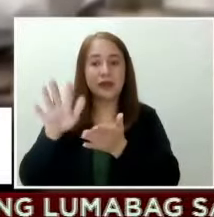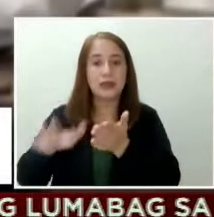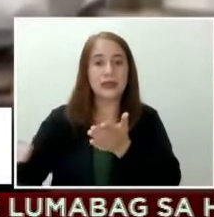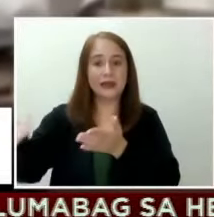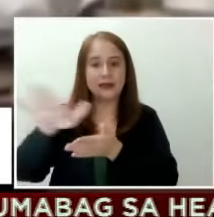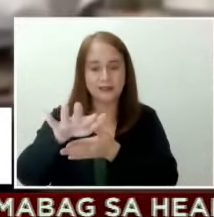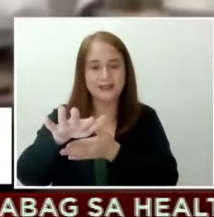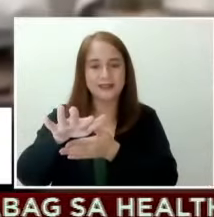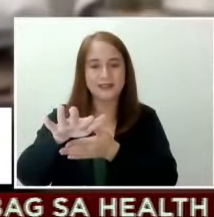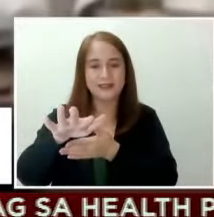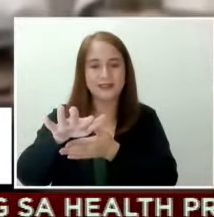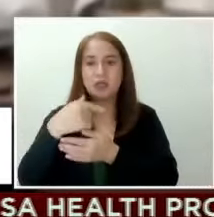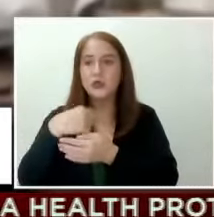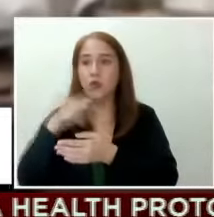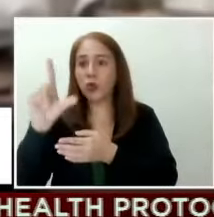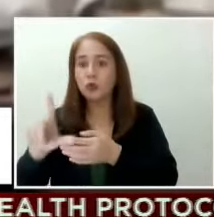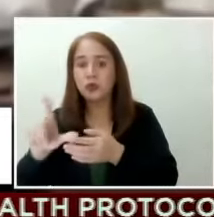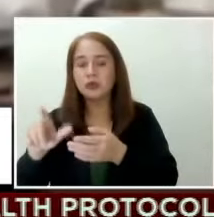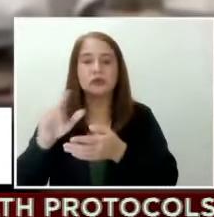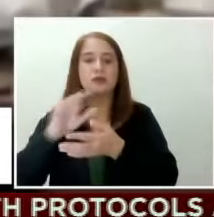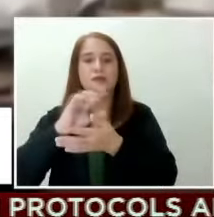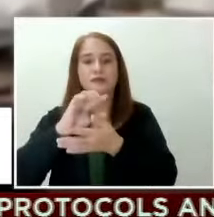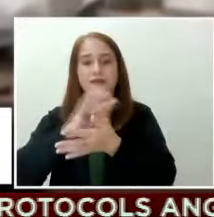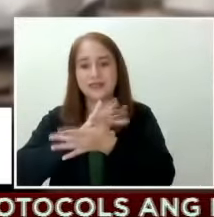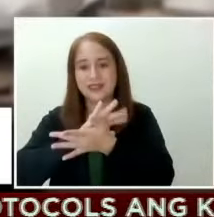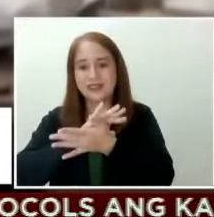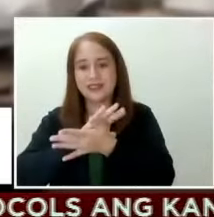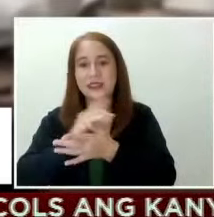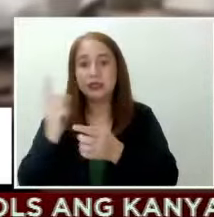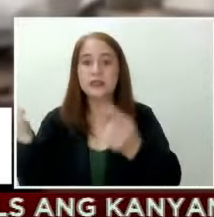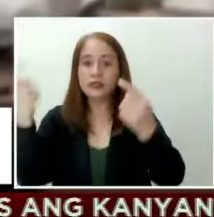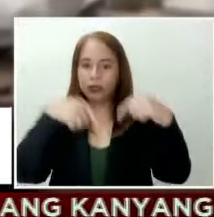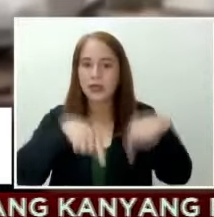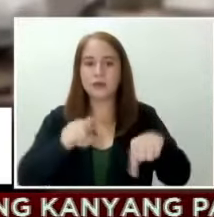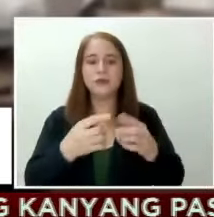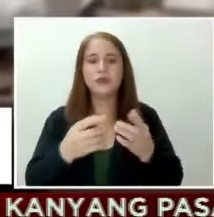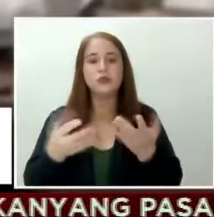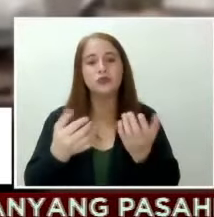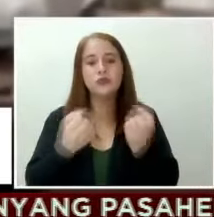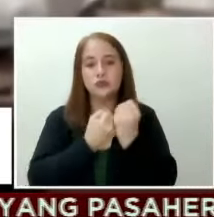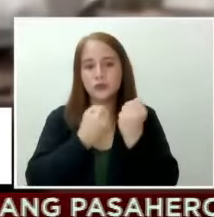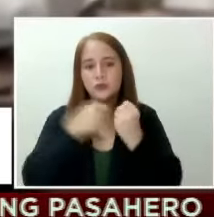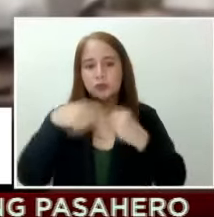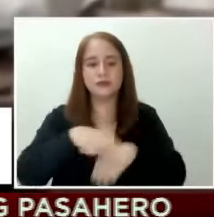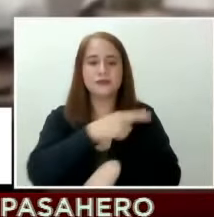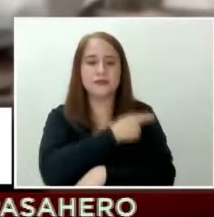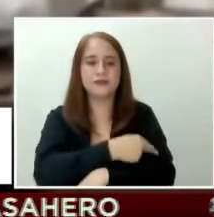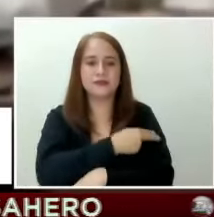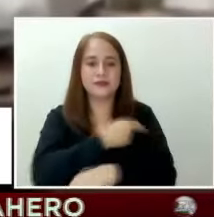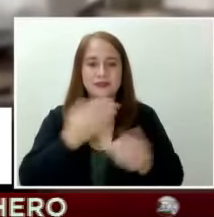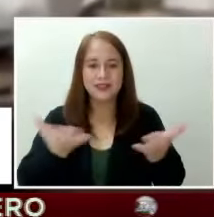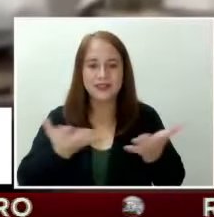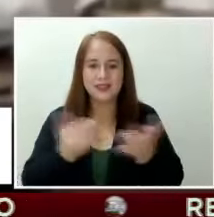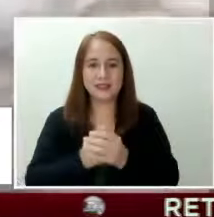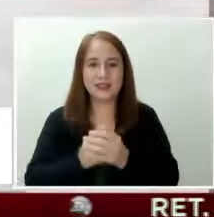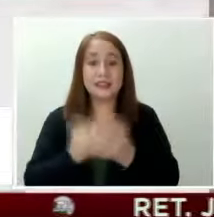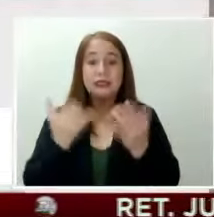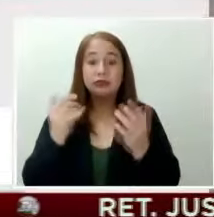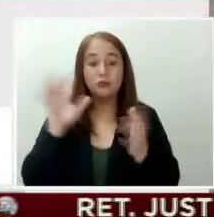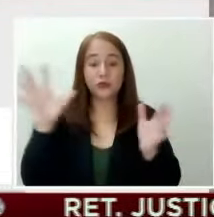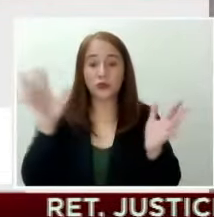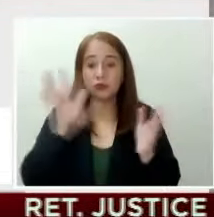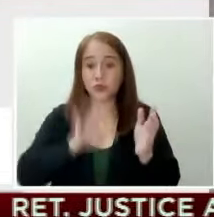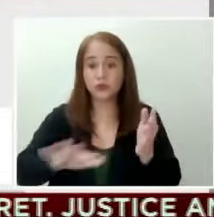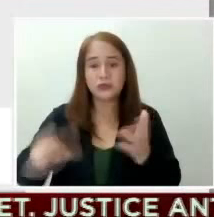pababa lang ang kaso at sila ay nagpunta dito para punuan ang ating mga ospital. So ito po lahat ay pinag-uusapan sa ngayon.